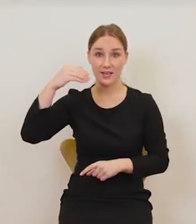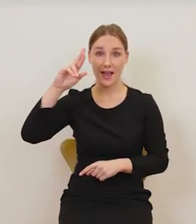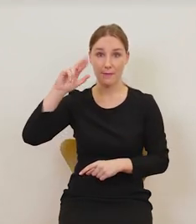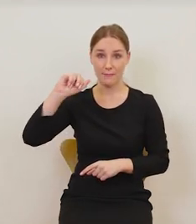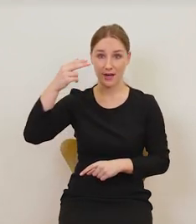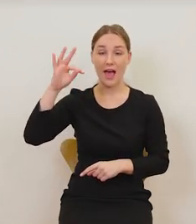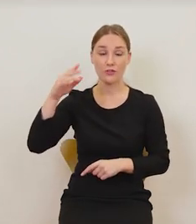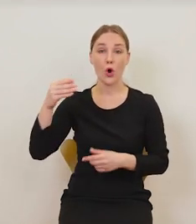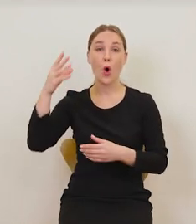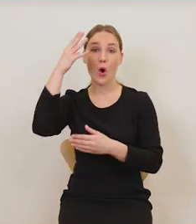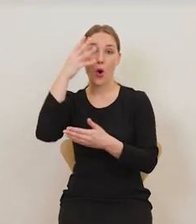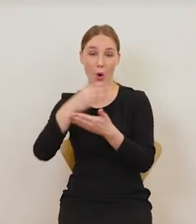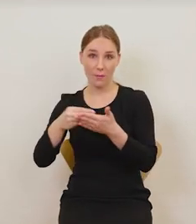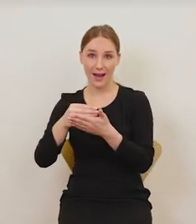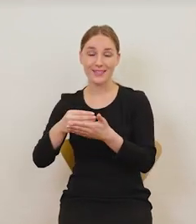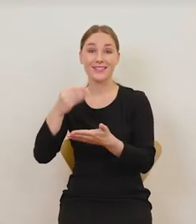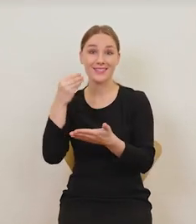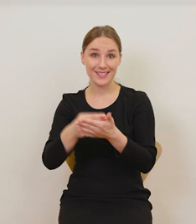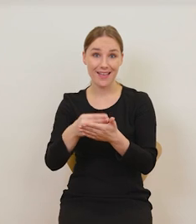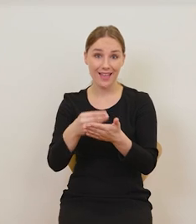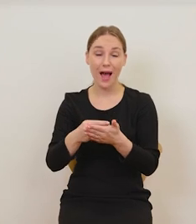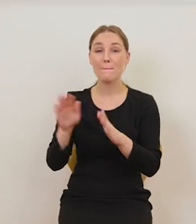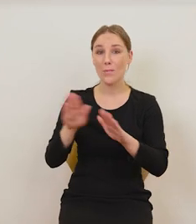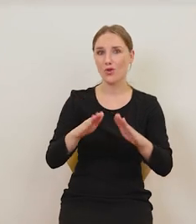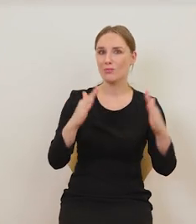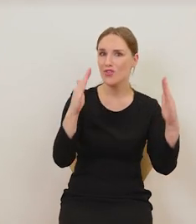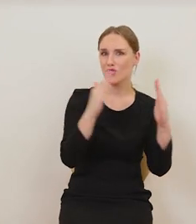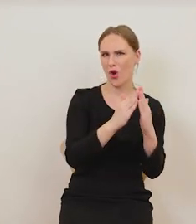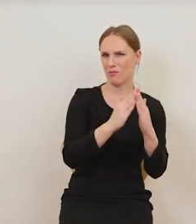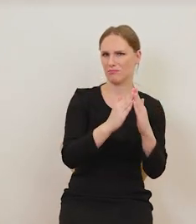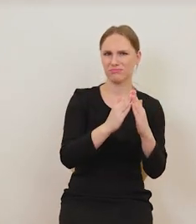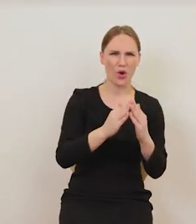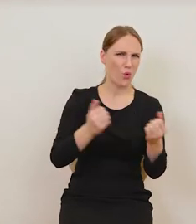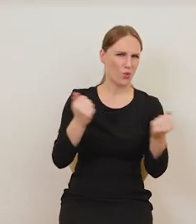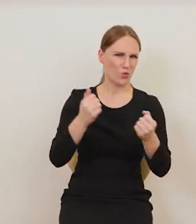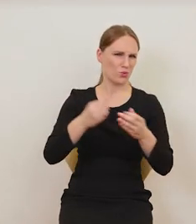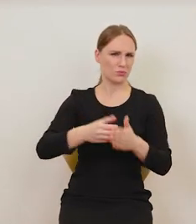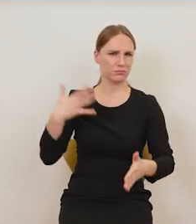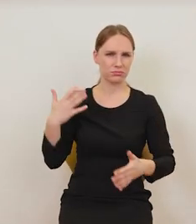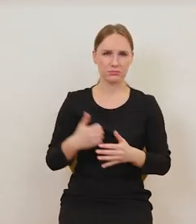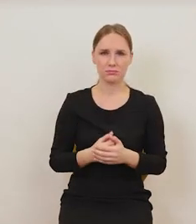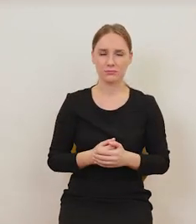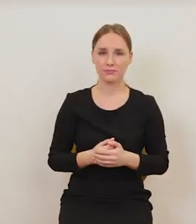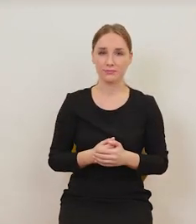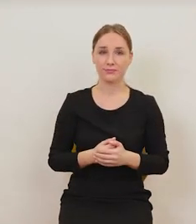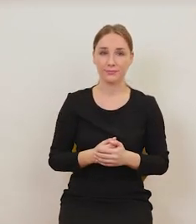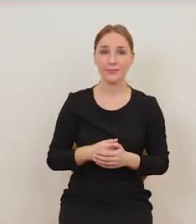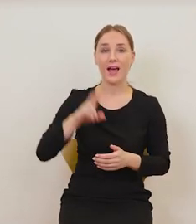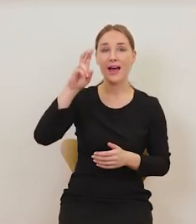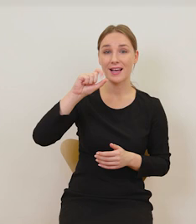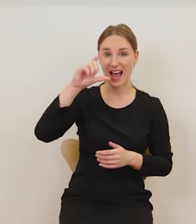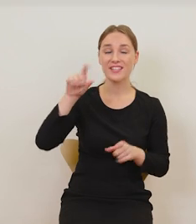było kupić dom. Więc to były majątki olbrzymie. No ale, podobnie jak Rembrandt,